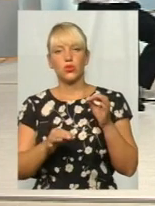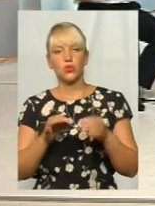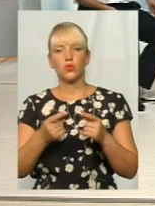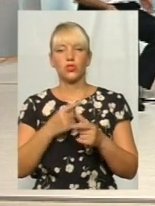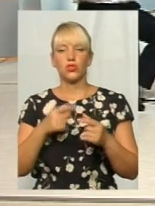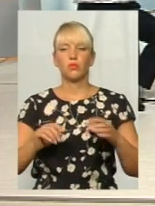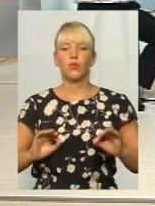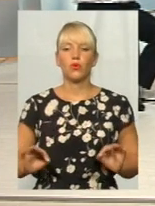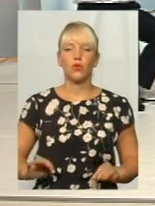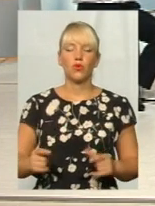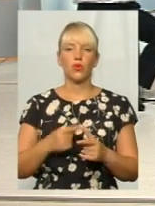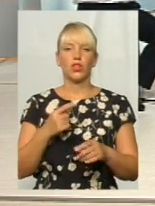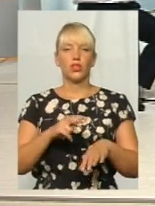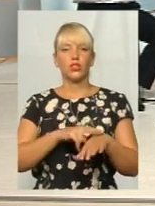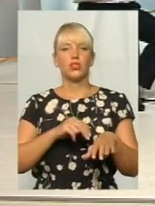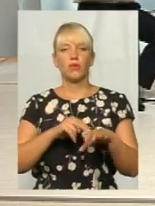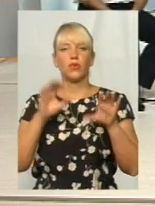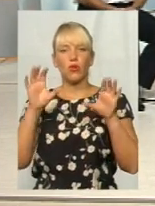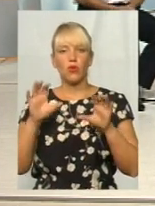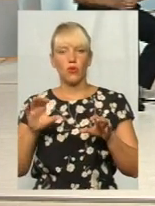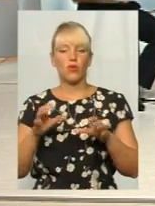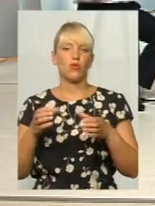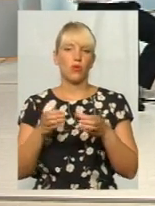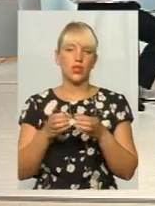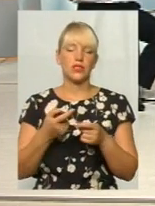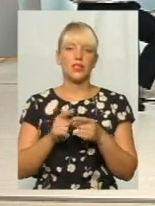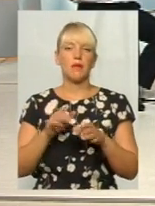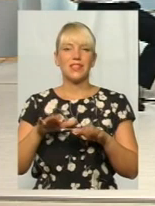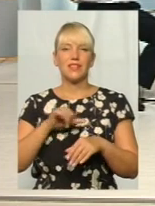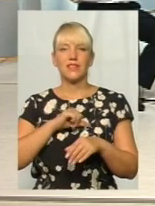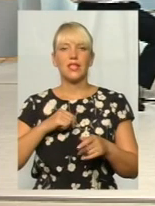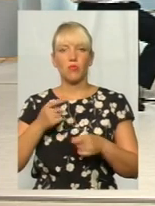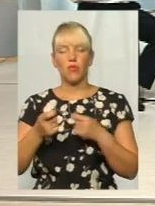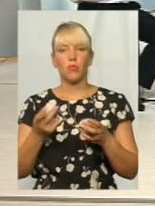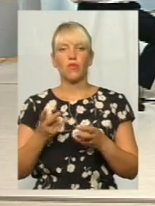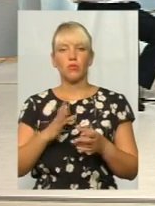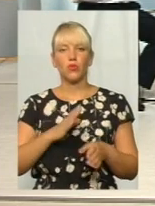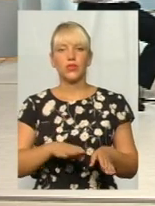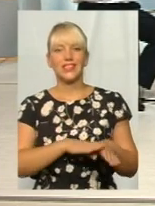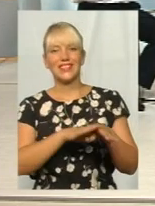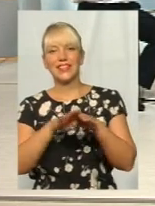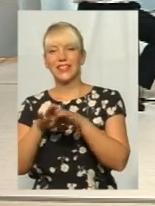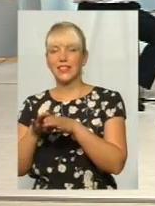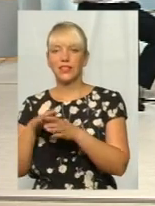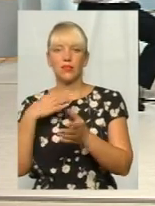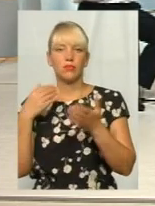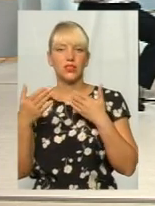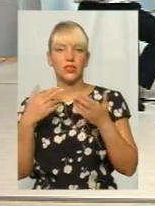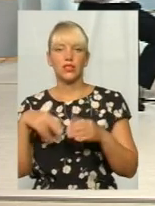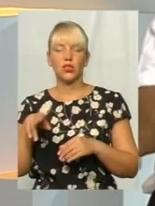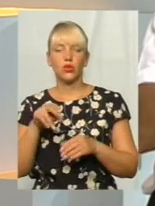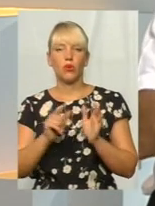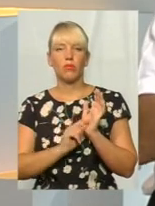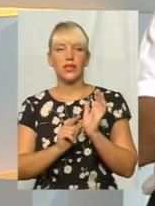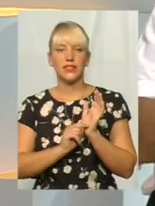правоохоронці, чи місцеве самоврядування має бути єдиний підхід до пенсійного,